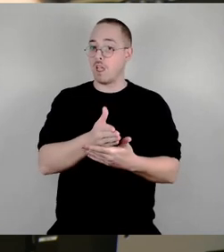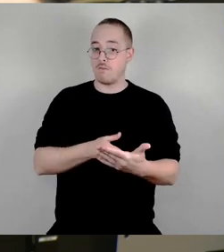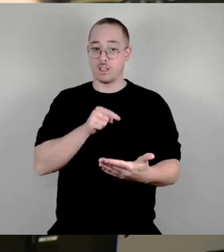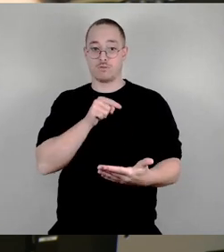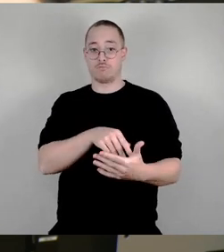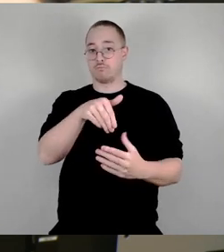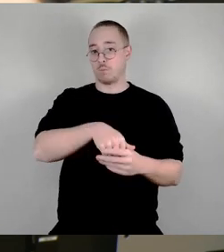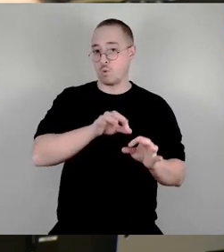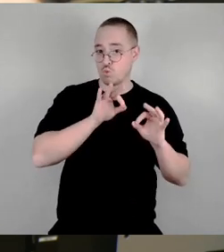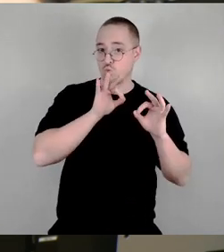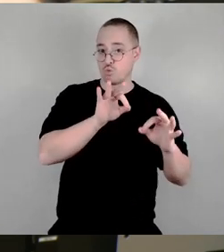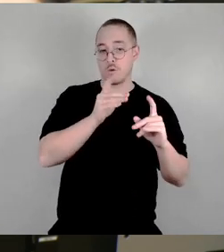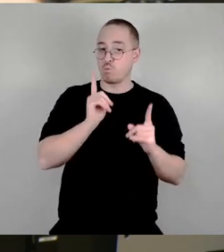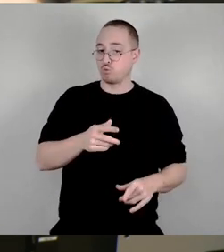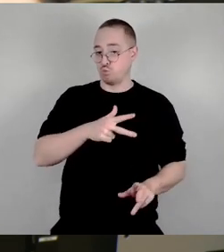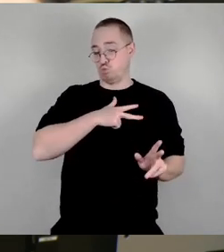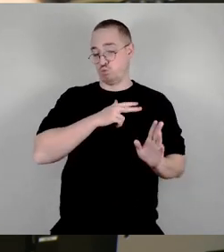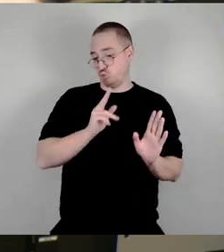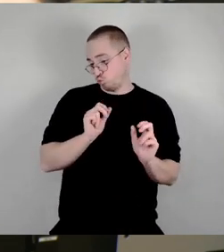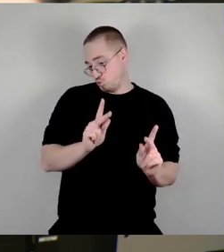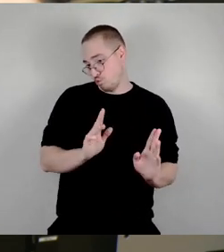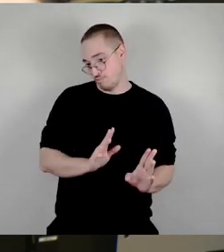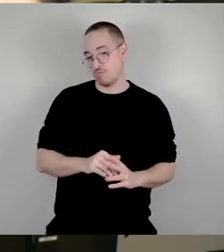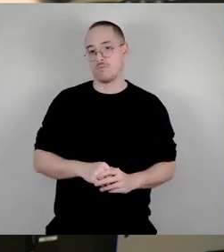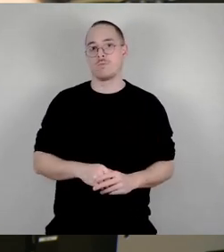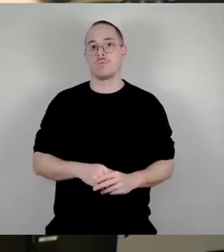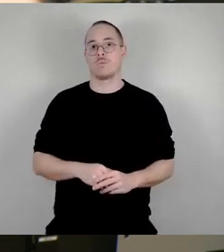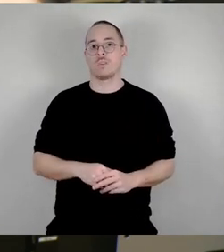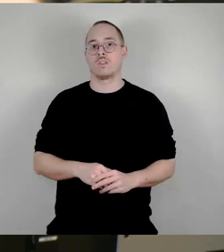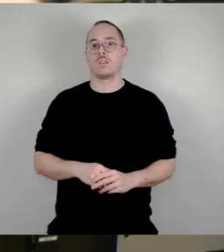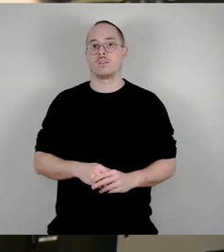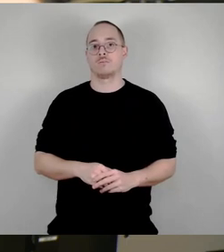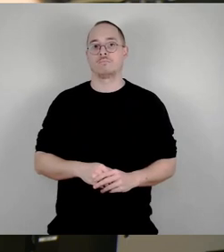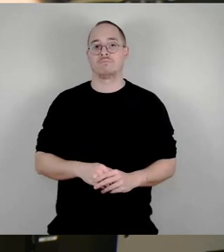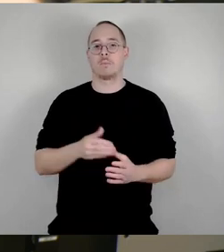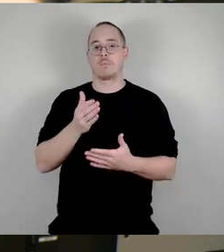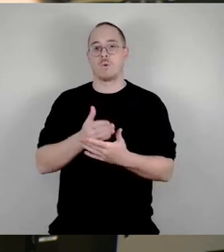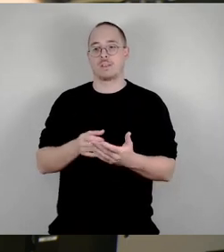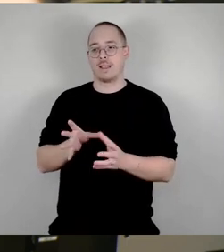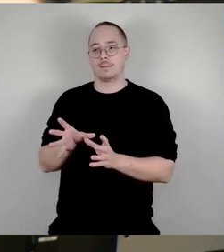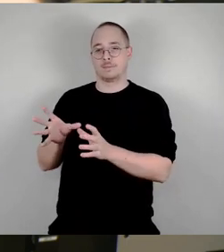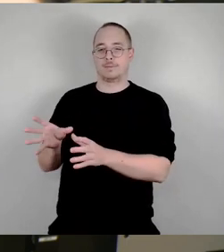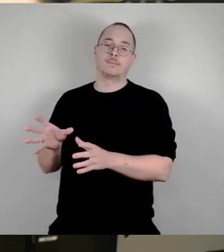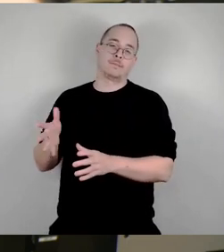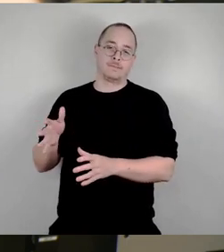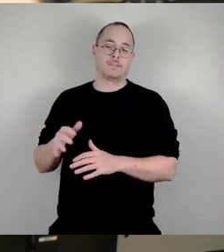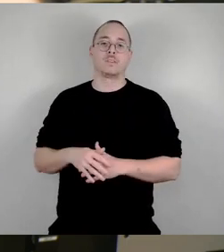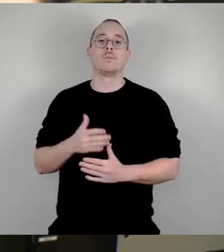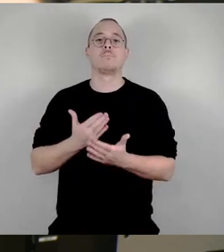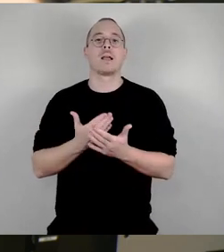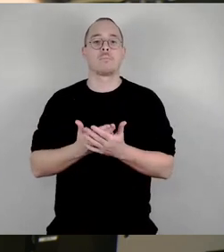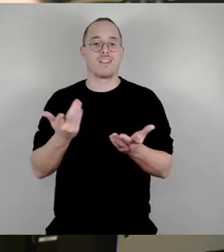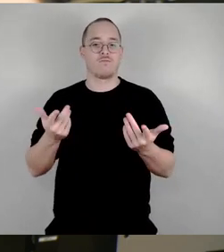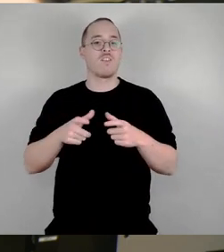Da komme ich gleich noch dazu. Weiterhin geht es ja weiterhin um das große Thema Verstärkerverbot. Ja, nein, das Problem ist natürlich,